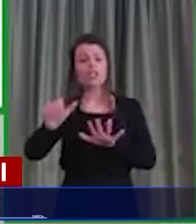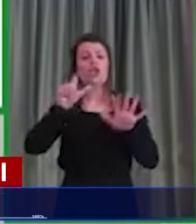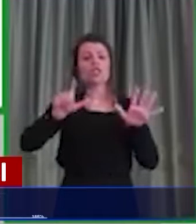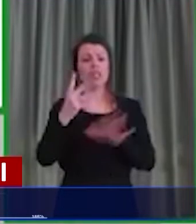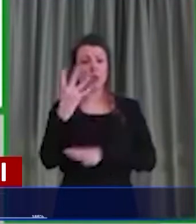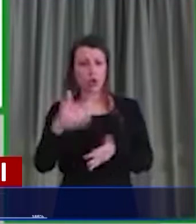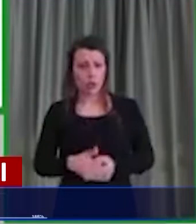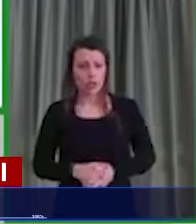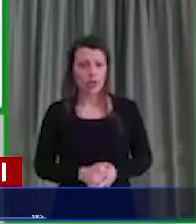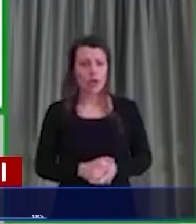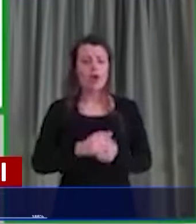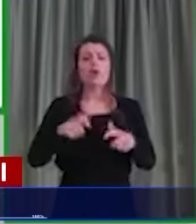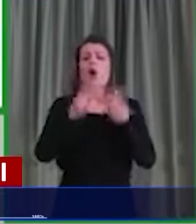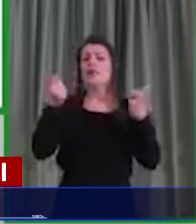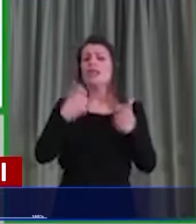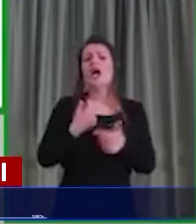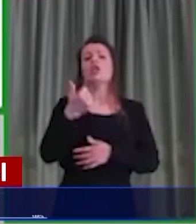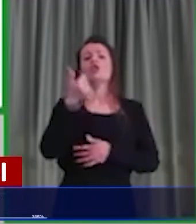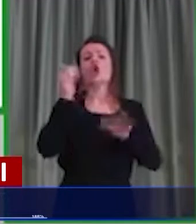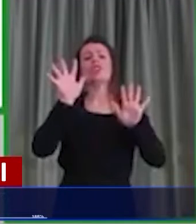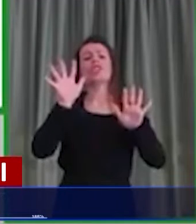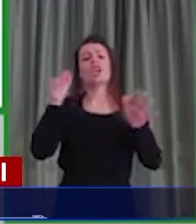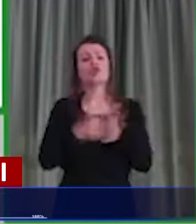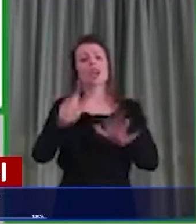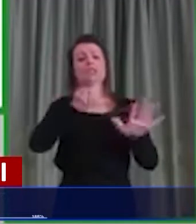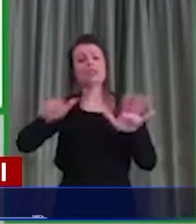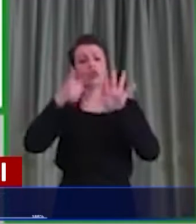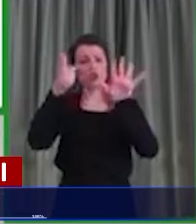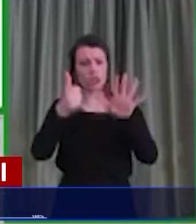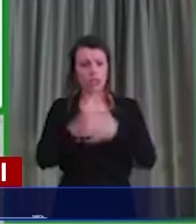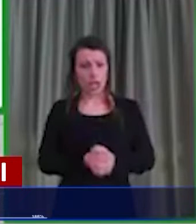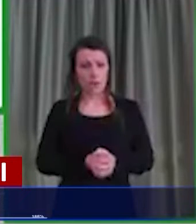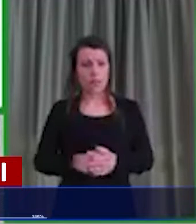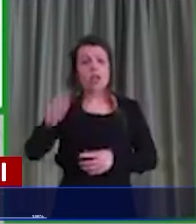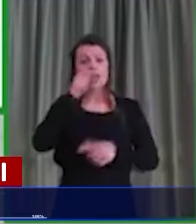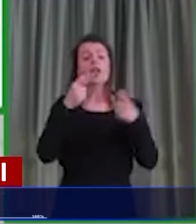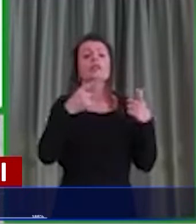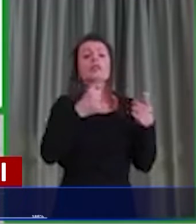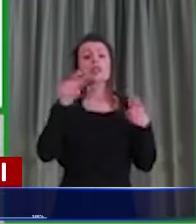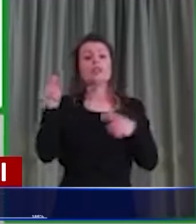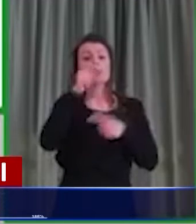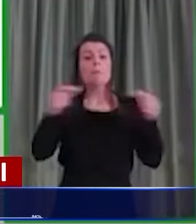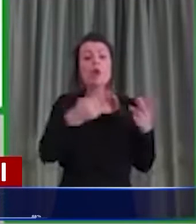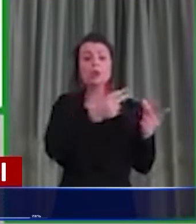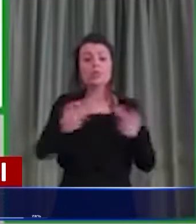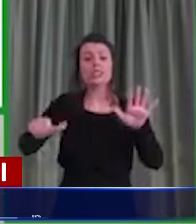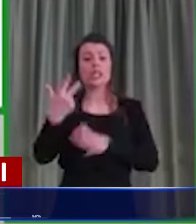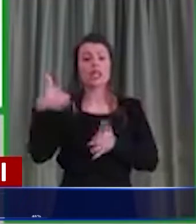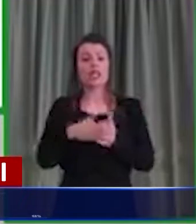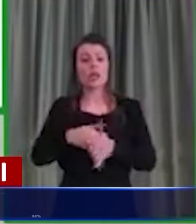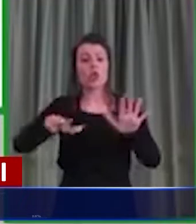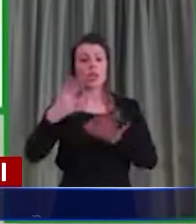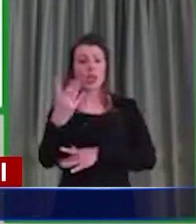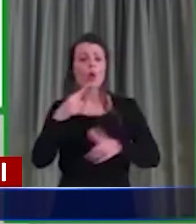10.706. Tamponi positivi, 63.094 più 941.